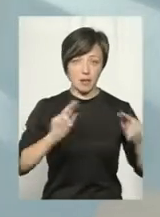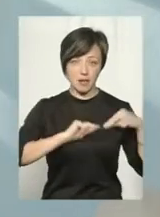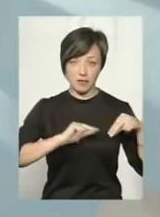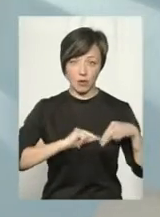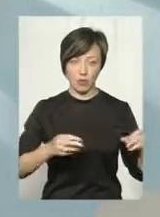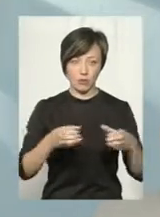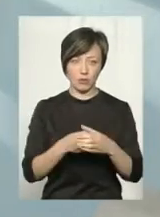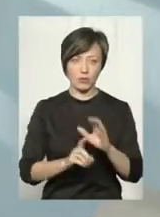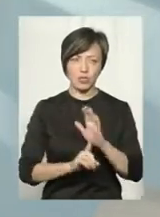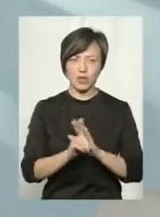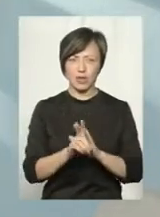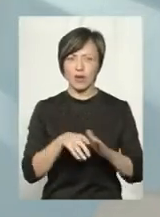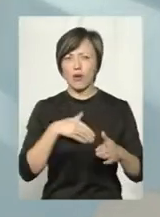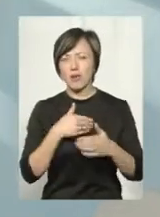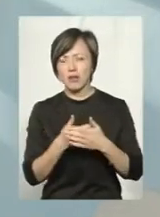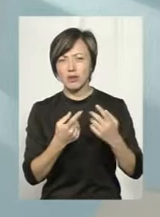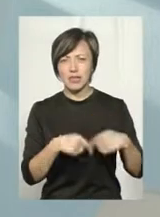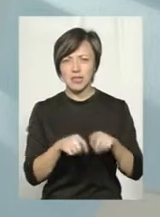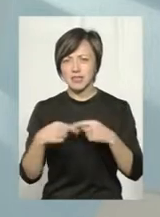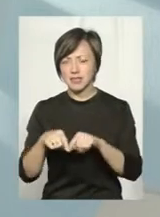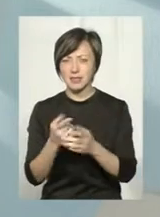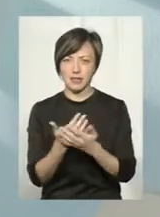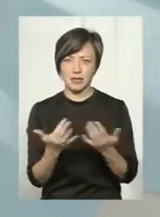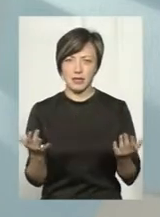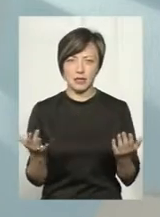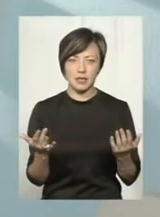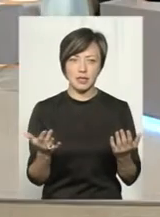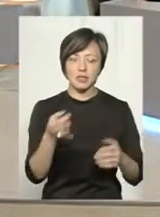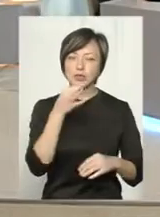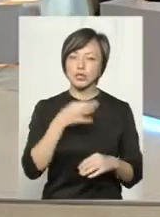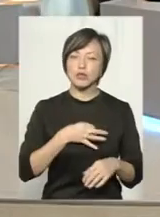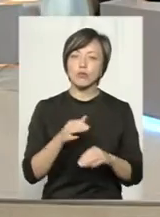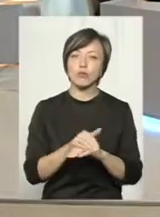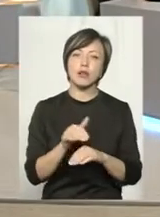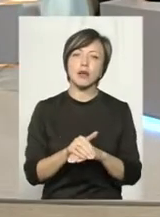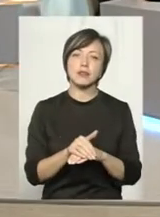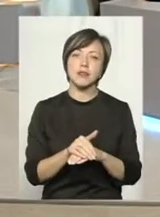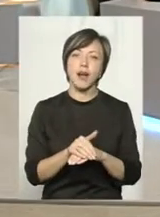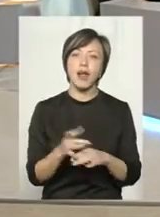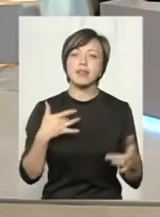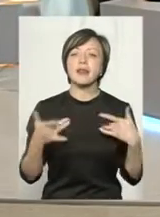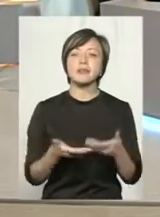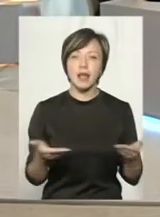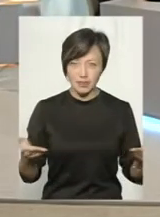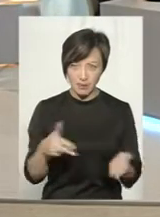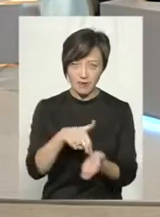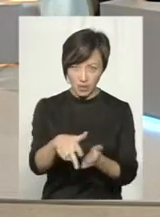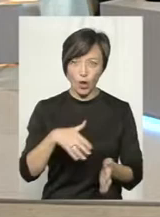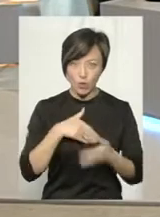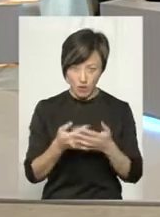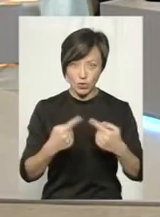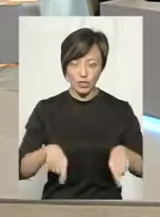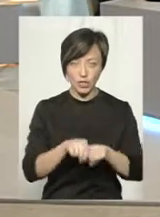колективу. І починаються громадські організації, і так далі, і так далі. Скажіть, будь ласка, а на сцену вийде громадська